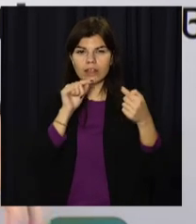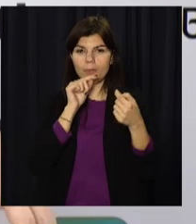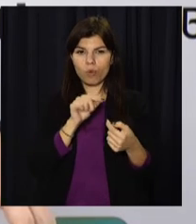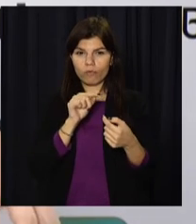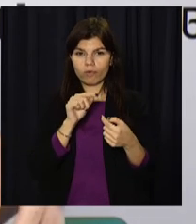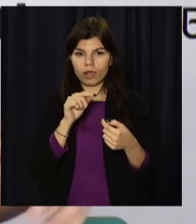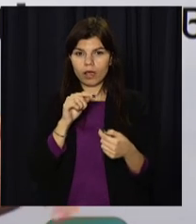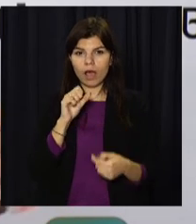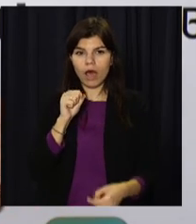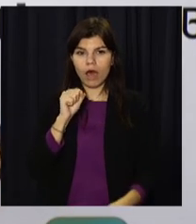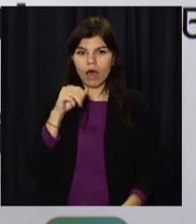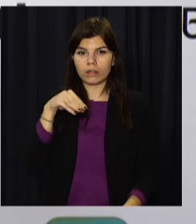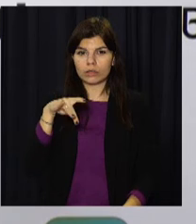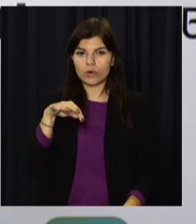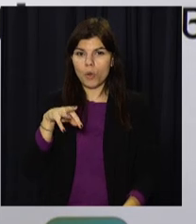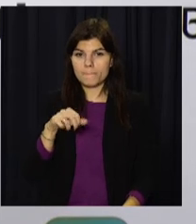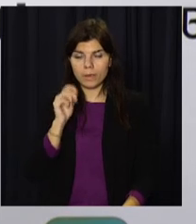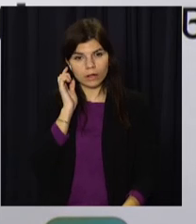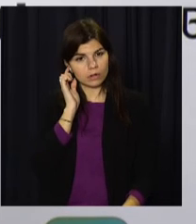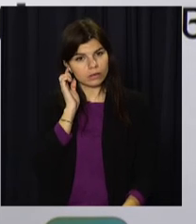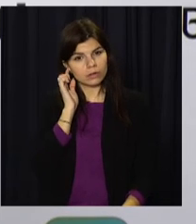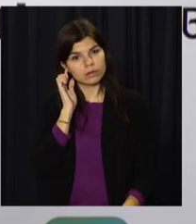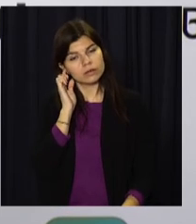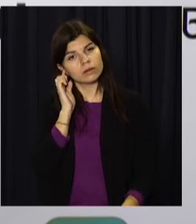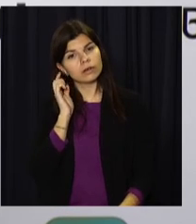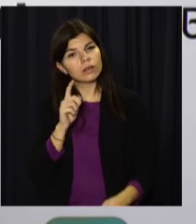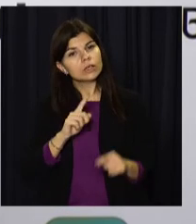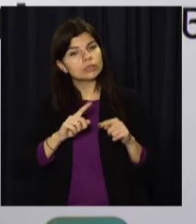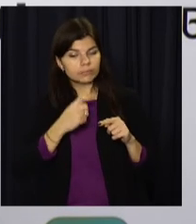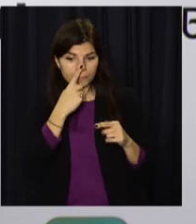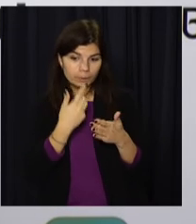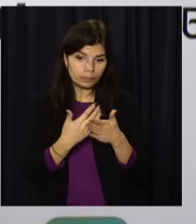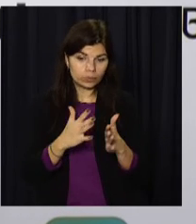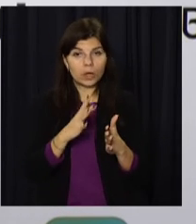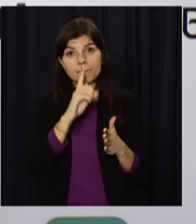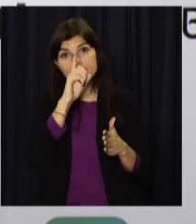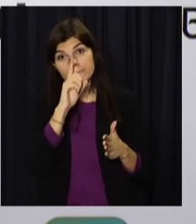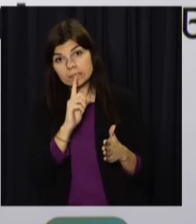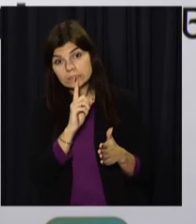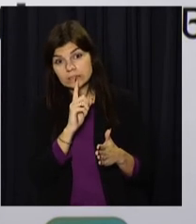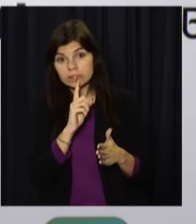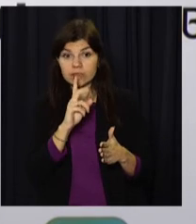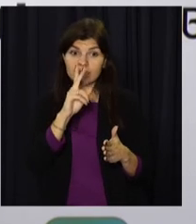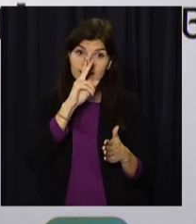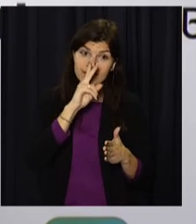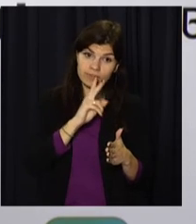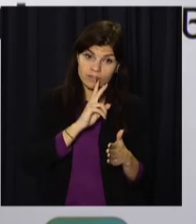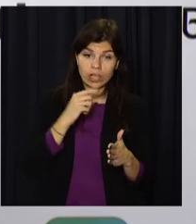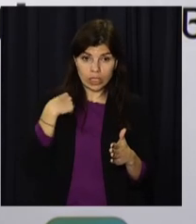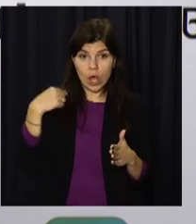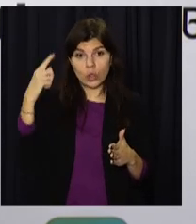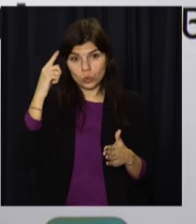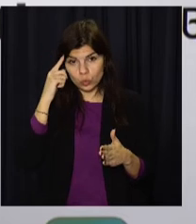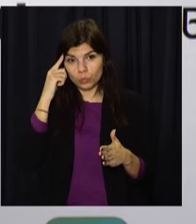атриума. Там теж вже вплотно підходять до станції і буквально через місяць-два, я думаю,